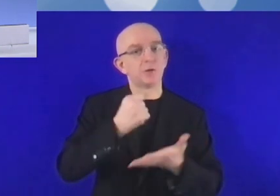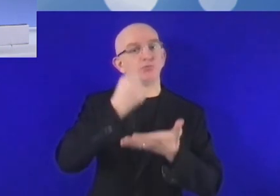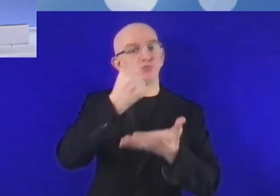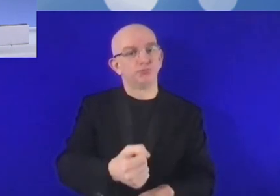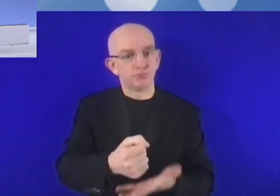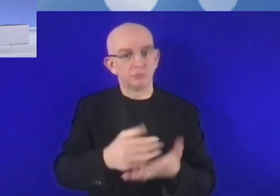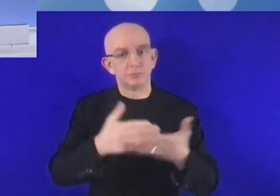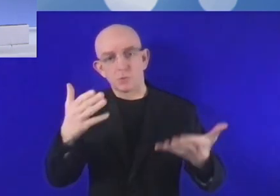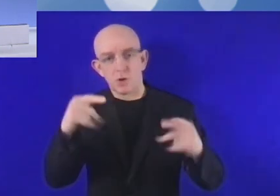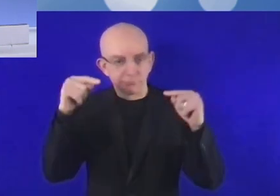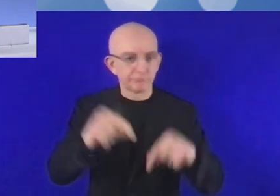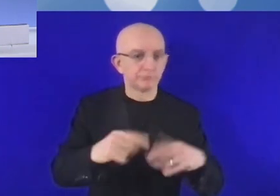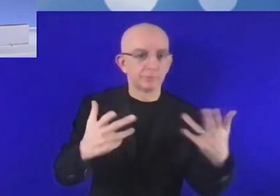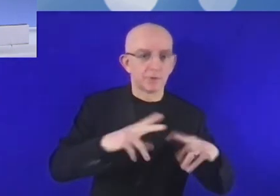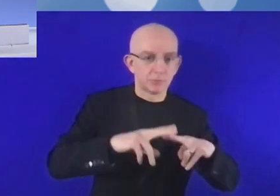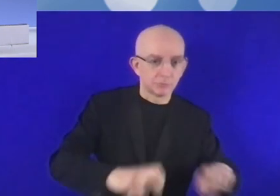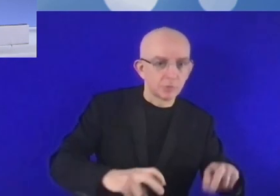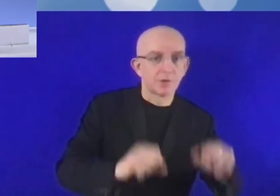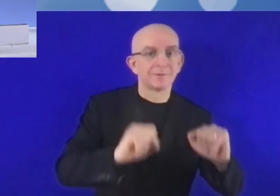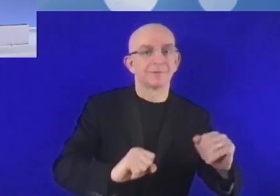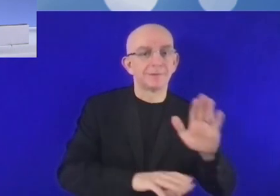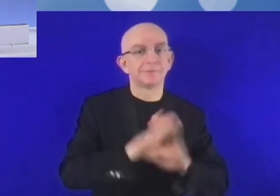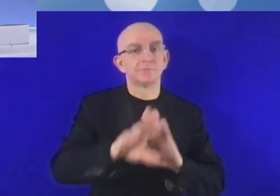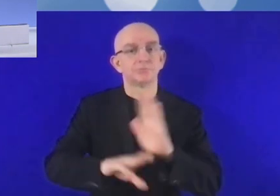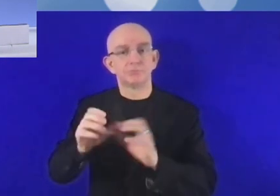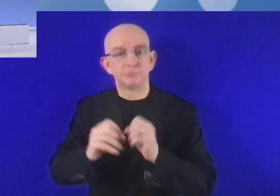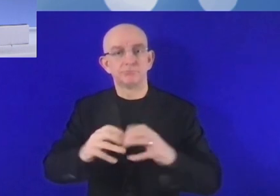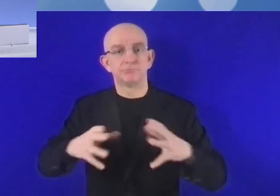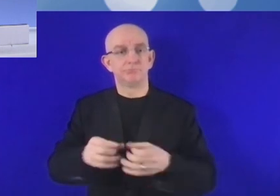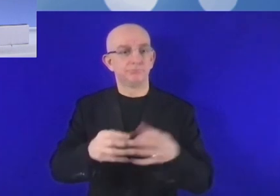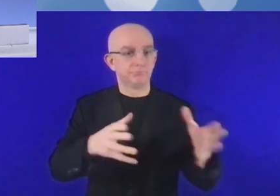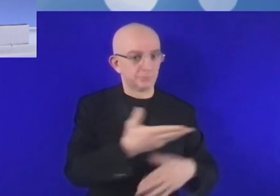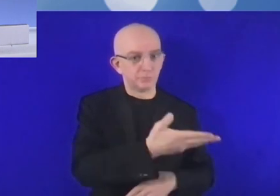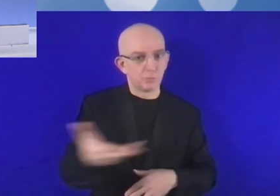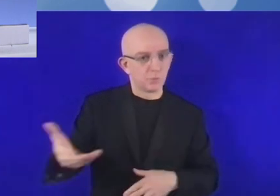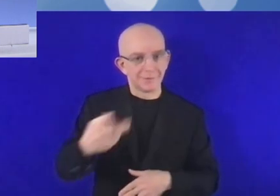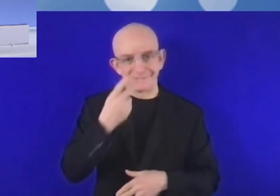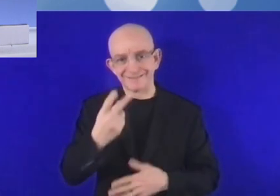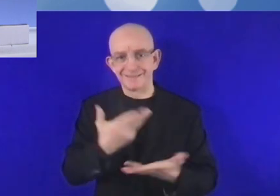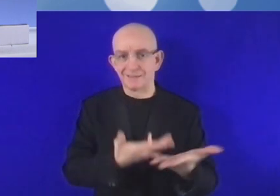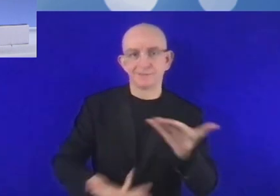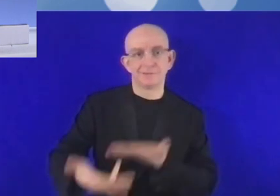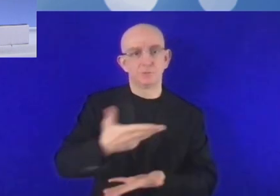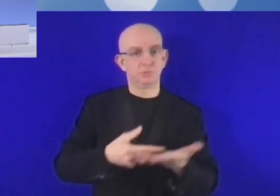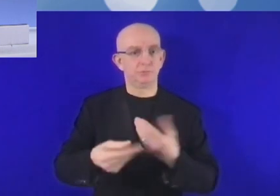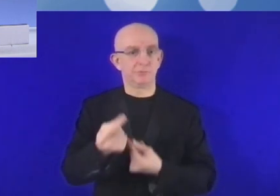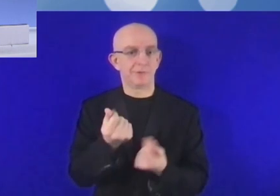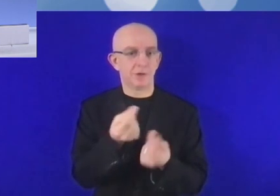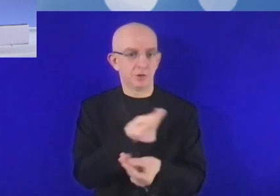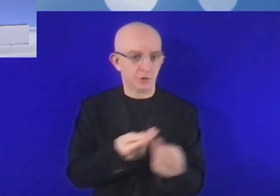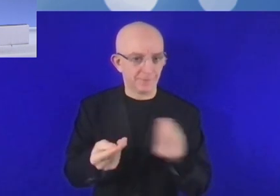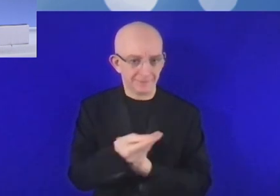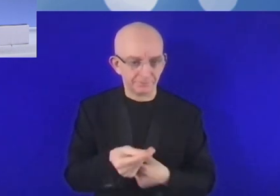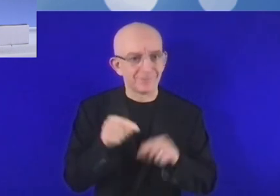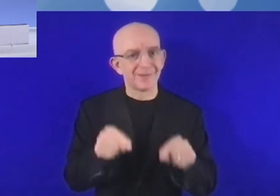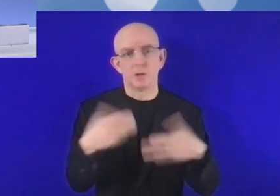le fait d'investir dans les divers aspects des techniques numériques, c'est quelque chose d'absolument crucial. Le temps nous fait